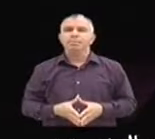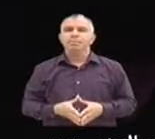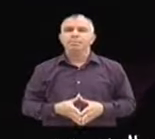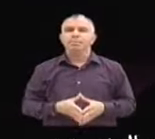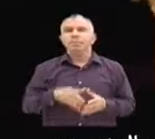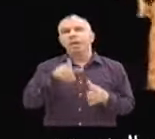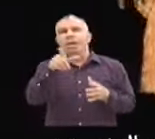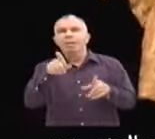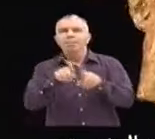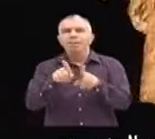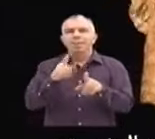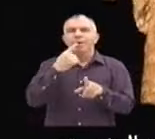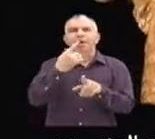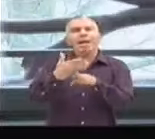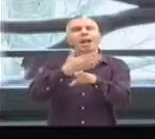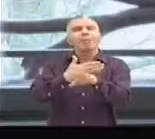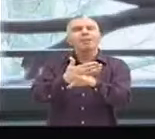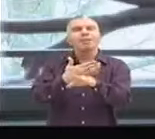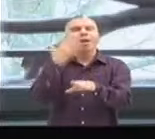entre le sexisme et le racisme.